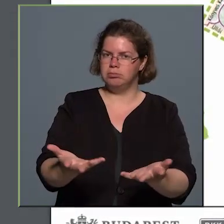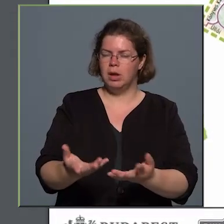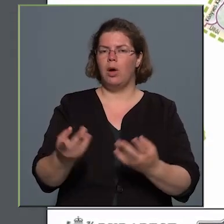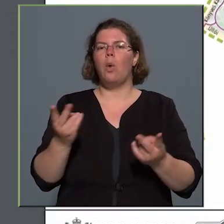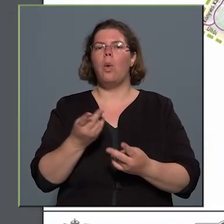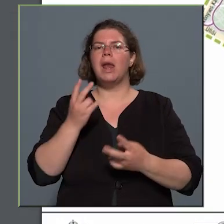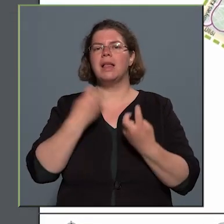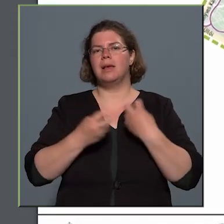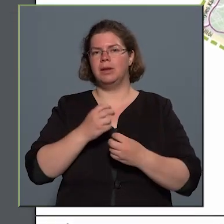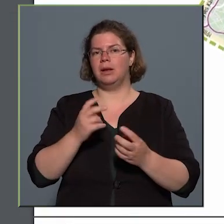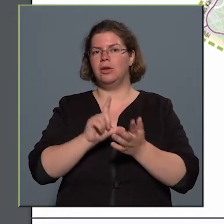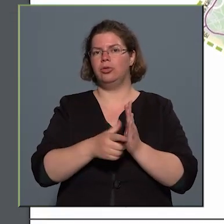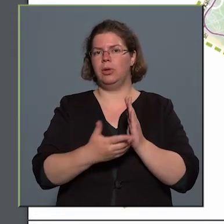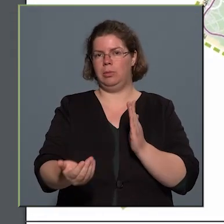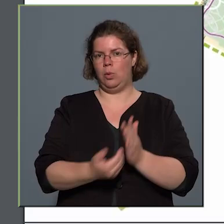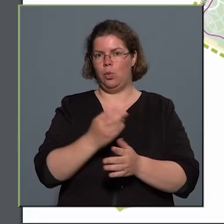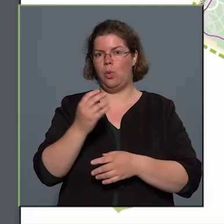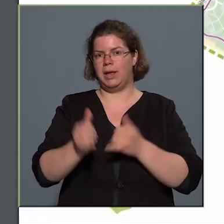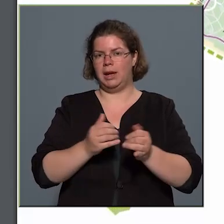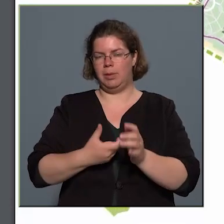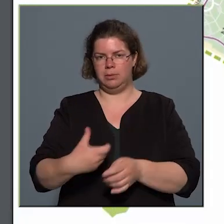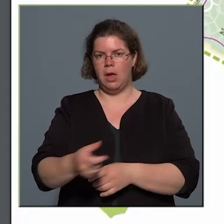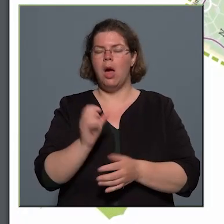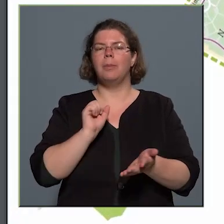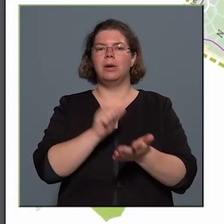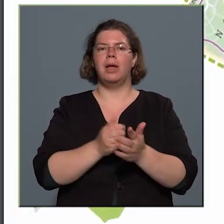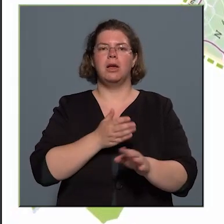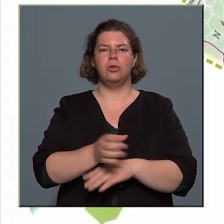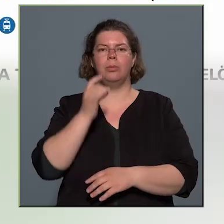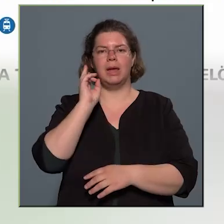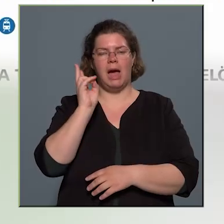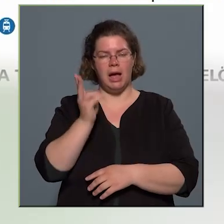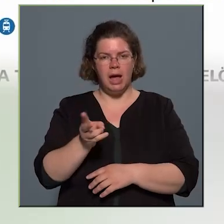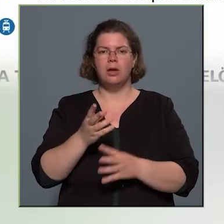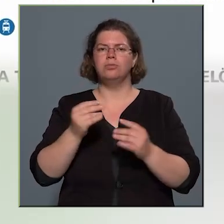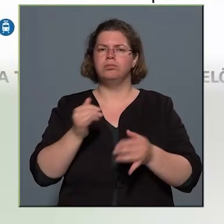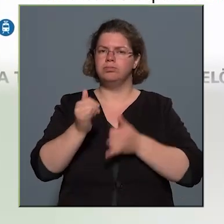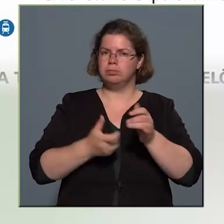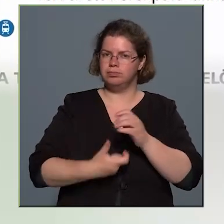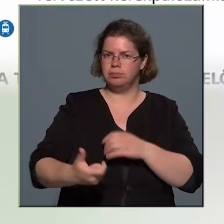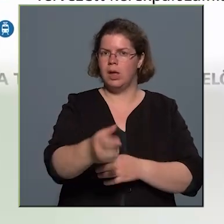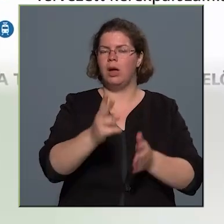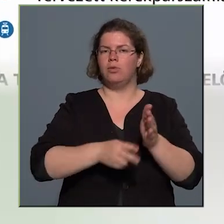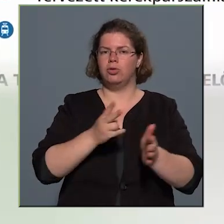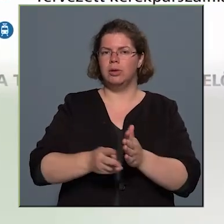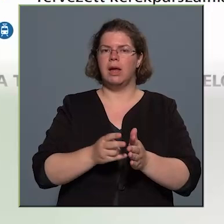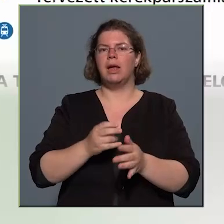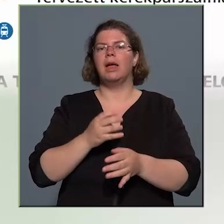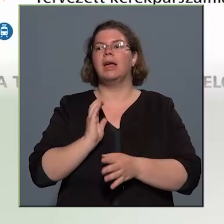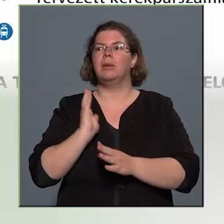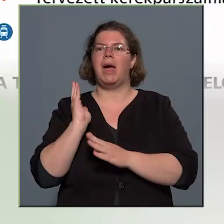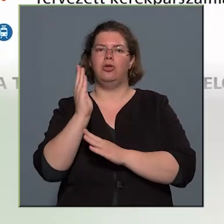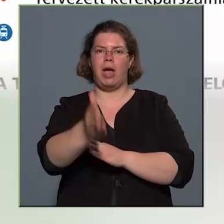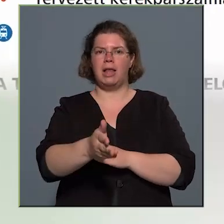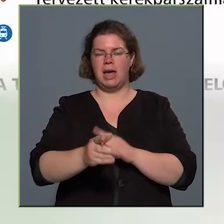a későbbiekben új kerékpárutakra. A beruházás során a BKK számos kerékpársávot, vasúti kerékpáros átjárót